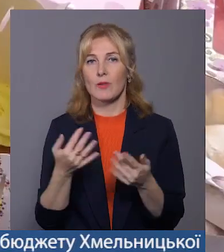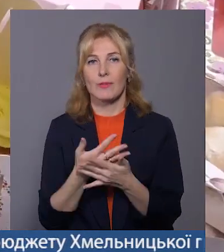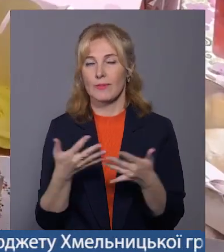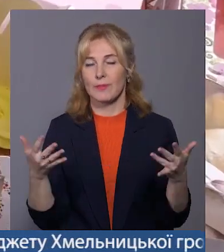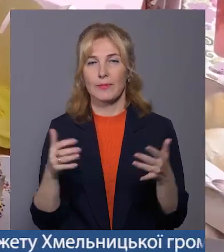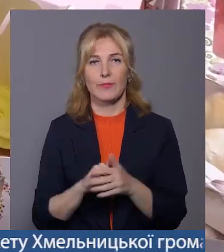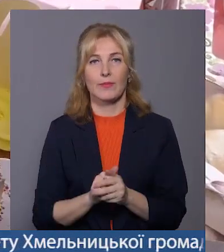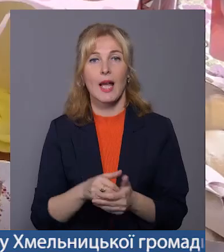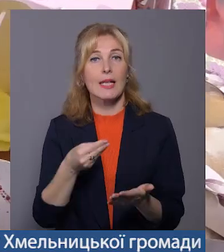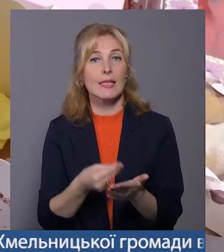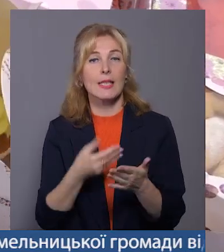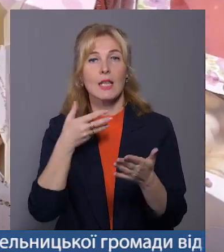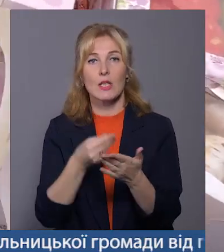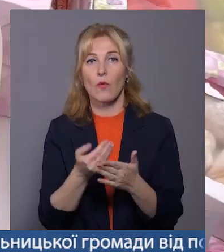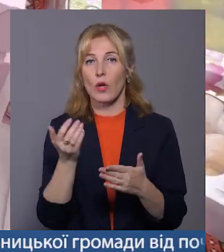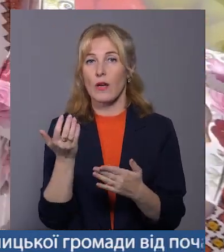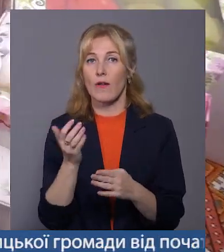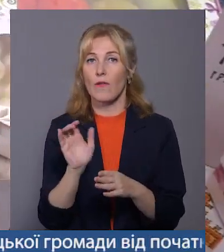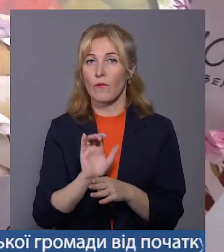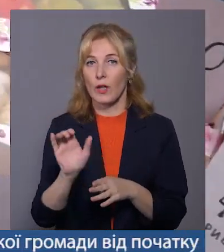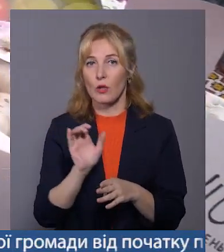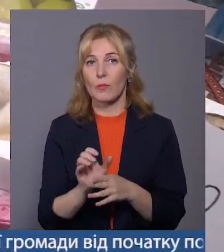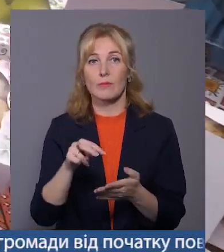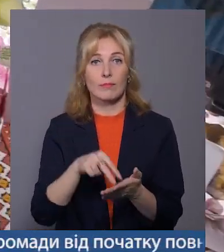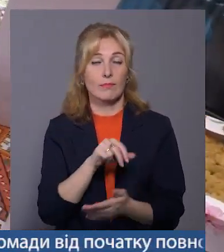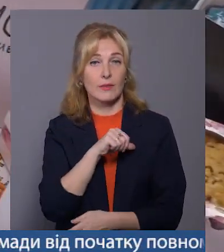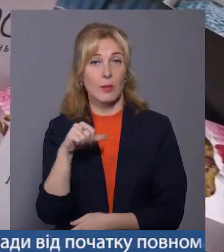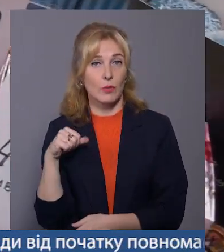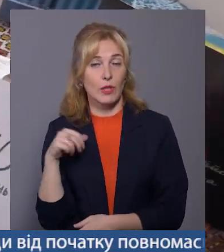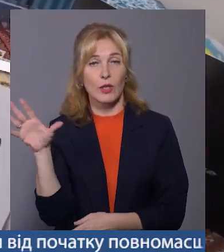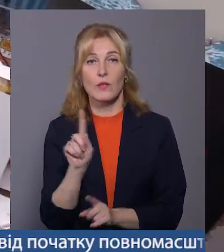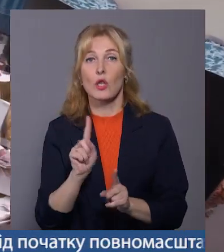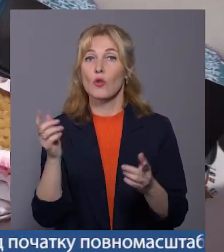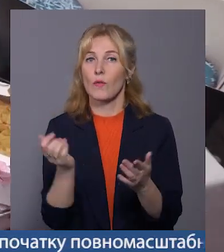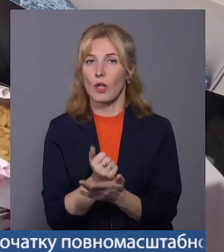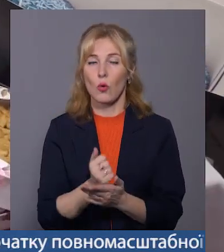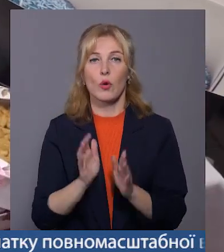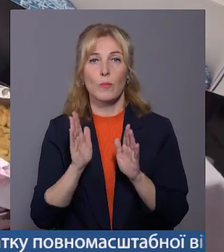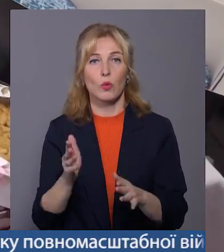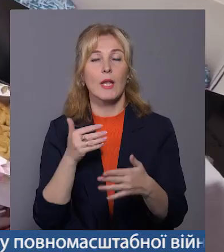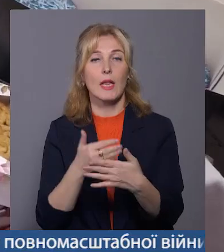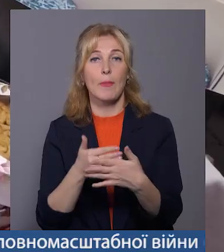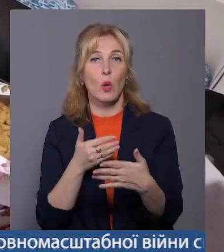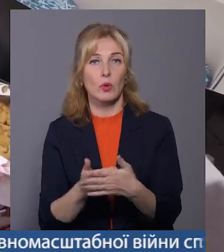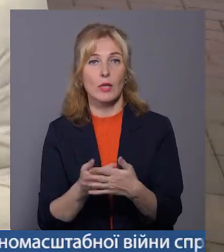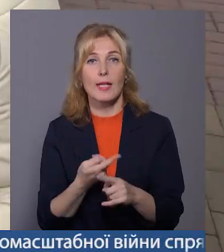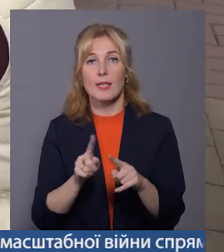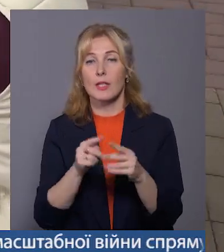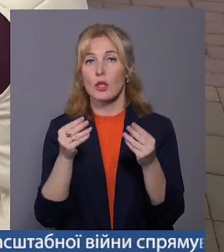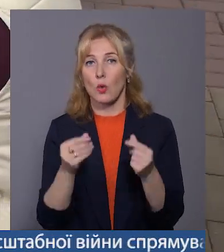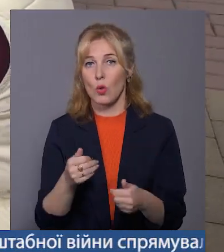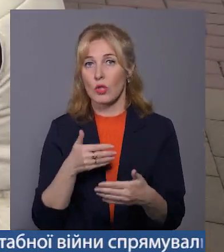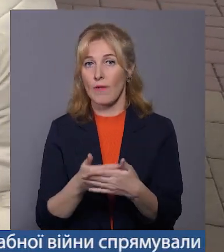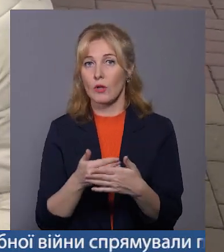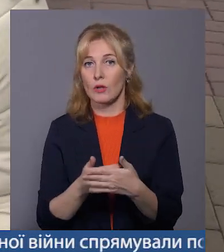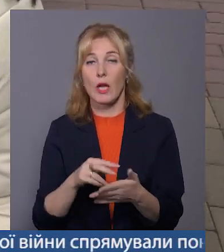роботи. Ціни на свої вироби майстри та майстрині встановлювали самостійно. Все, що вторгують, піде на благодійність. За виручені кошти волонтери